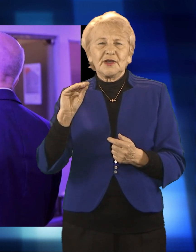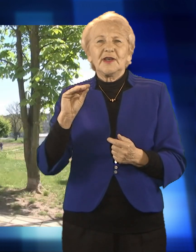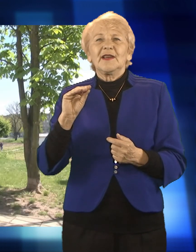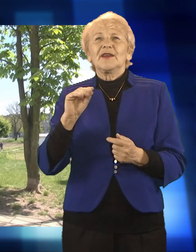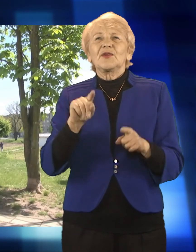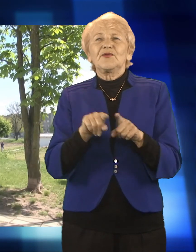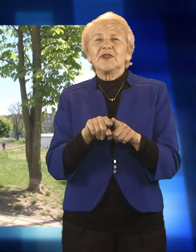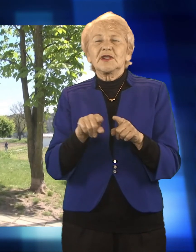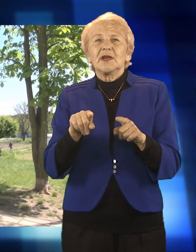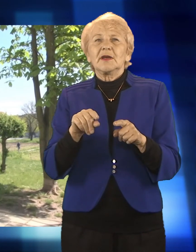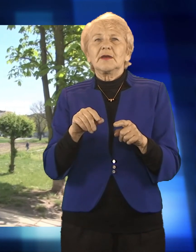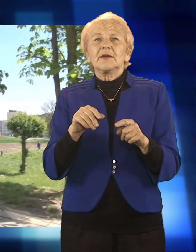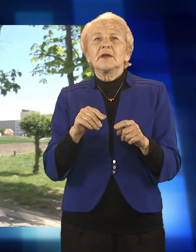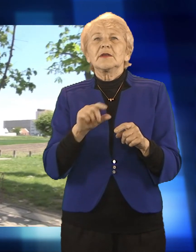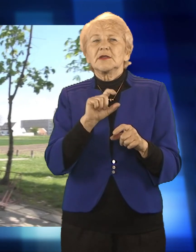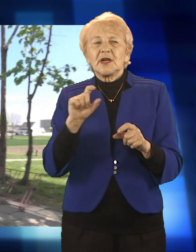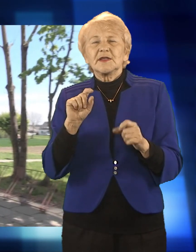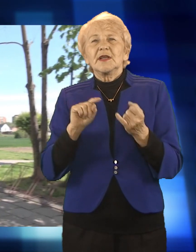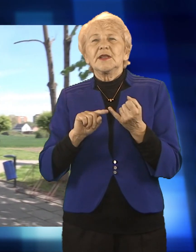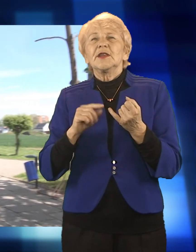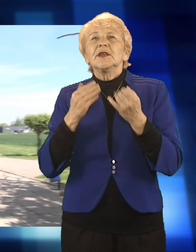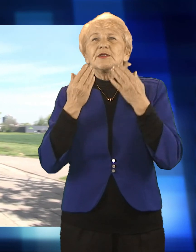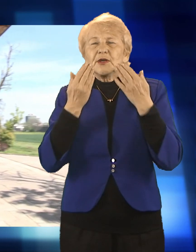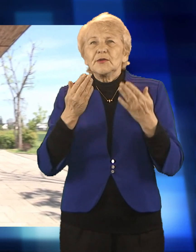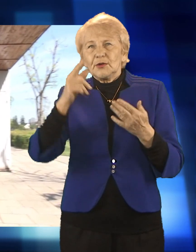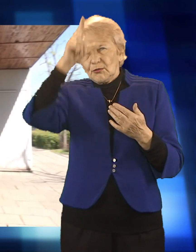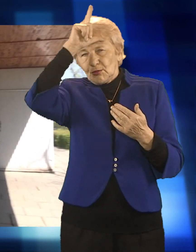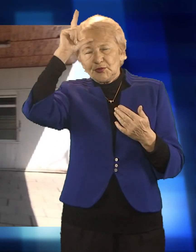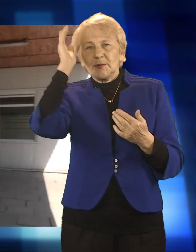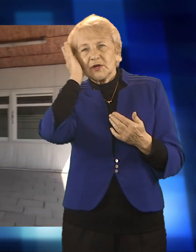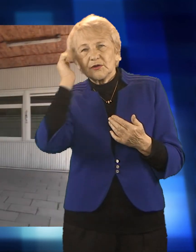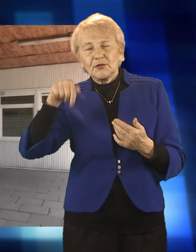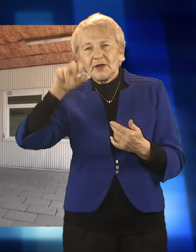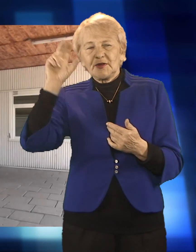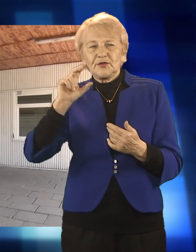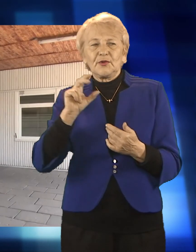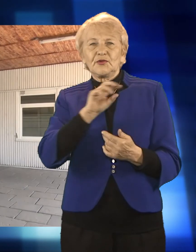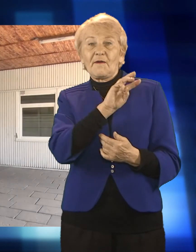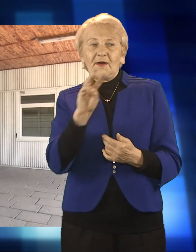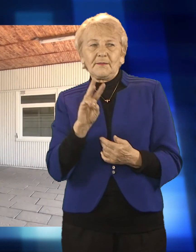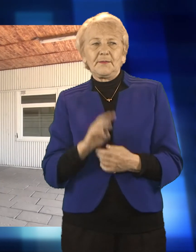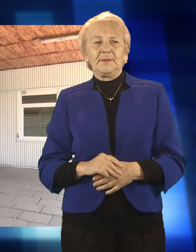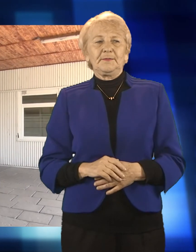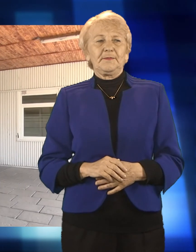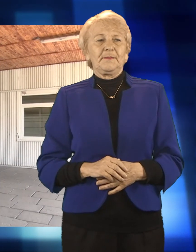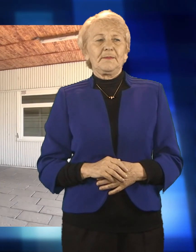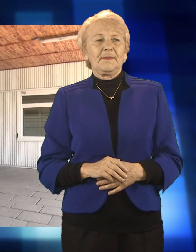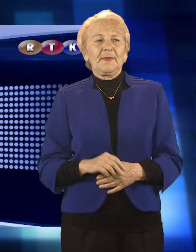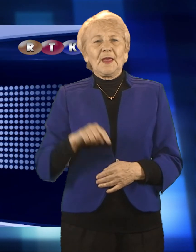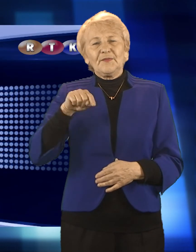Wam. A tymczasem my jako RTK oferujemy i deklarujemy nie tylko medialne, ale również czysto sąsiedzkie wsparcie.